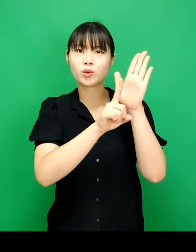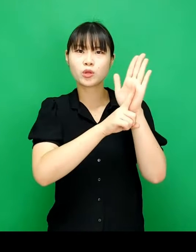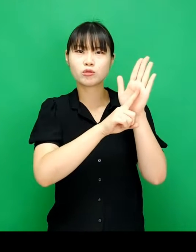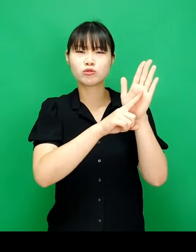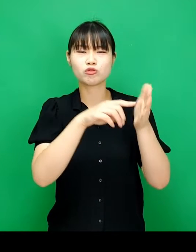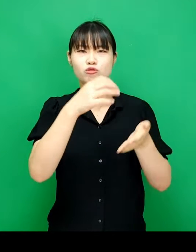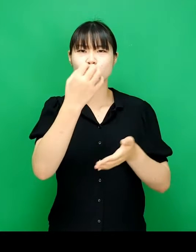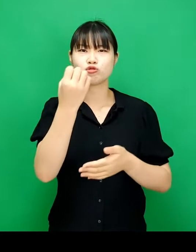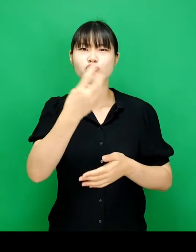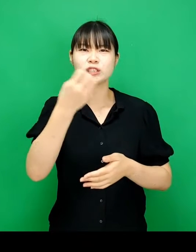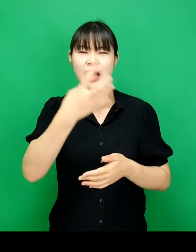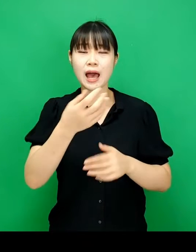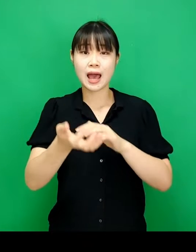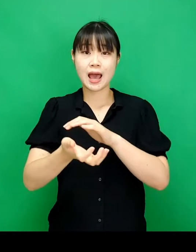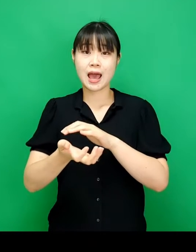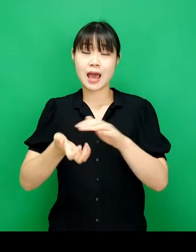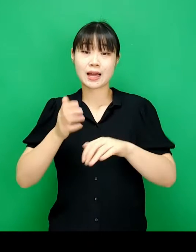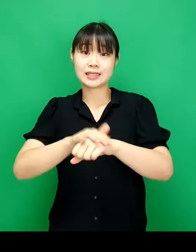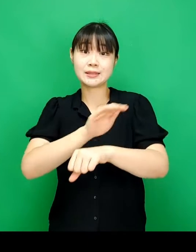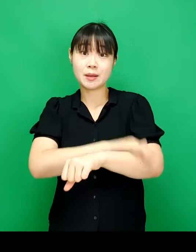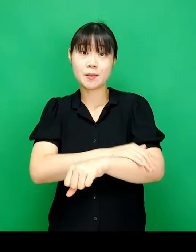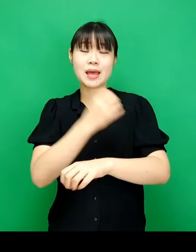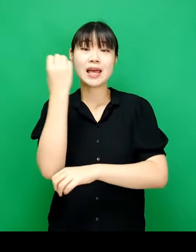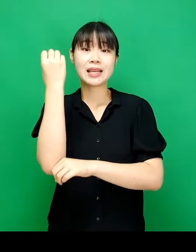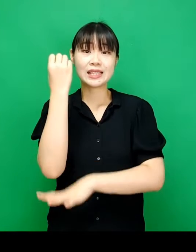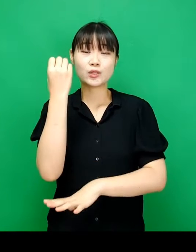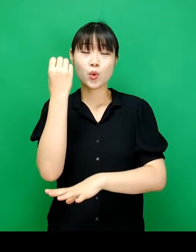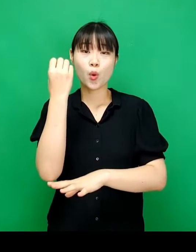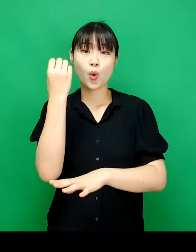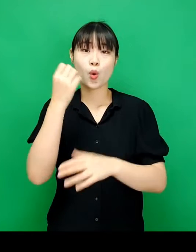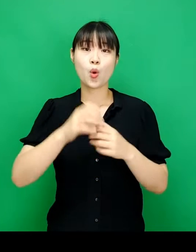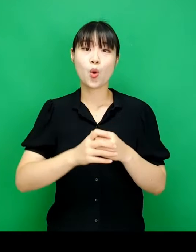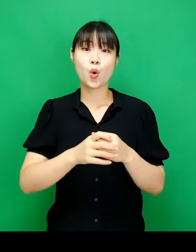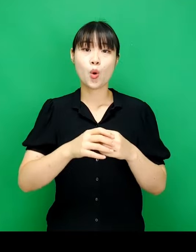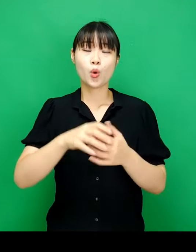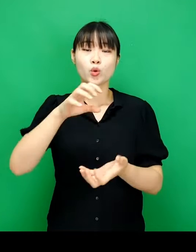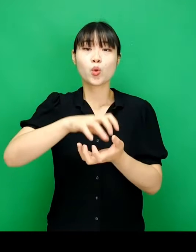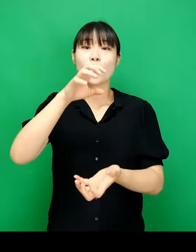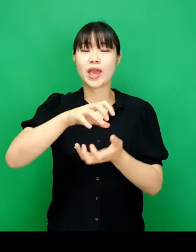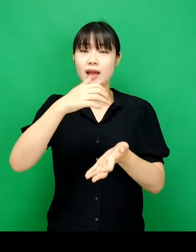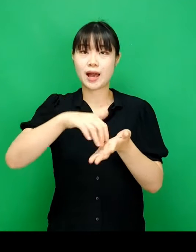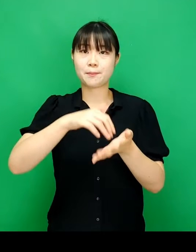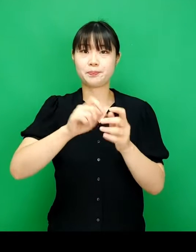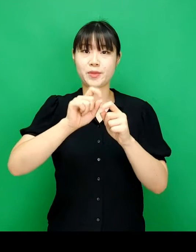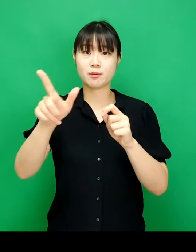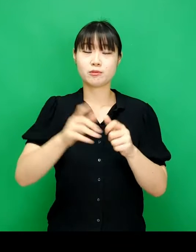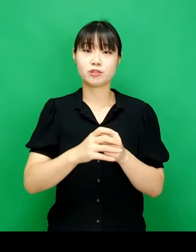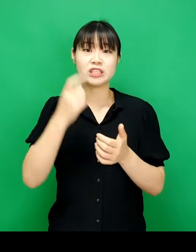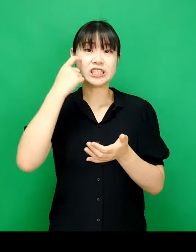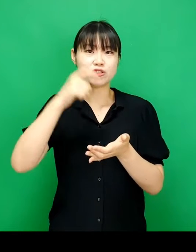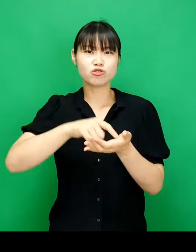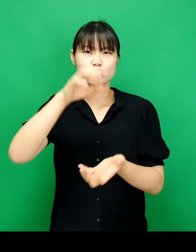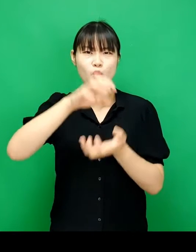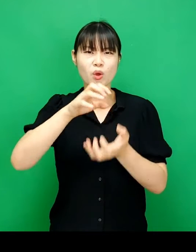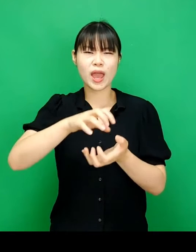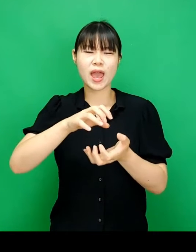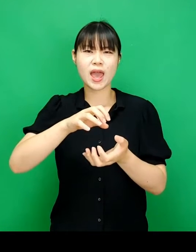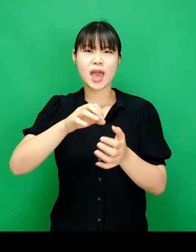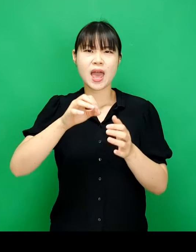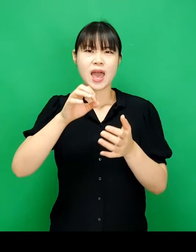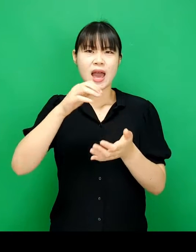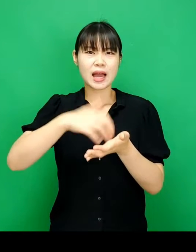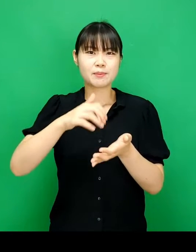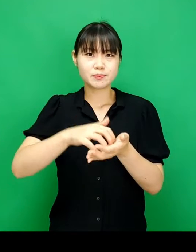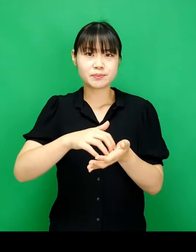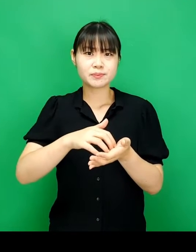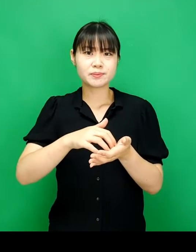일상적으로 보도되는 숫자는 앞에서 실습한 기초 통계값들이 대부분입니다 쉬운